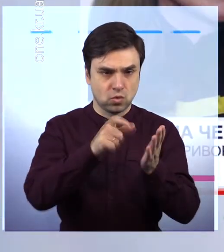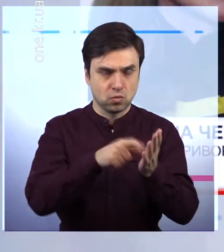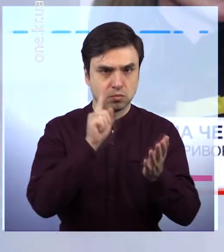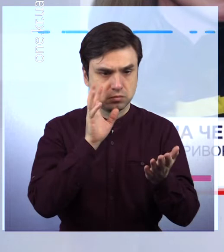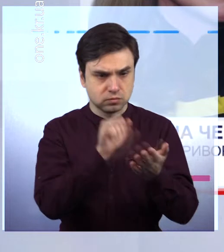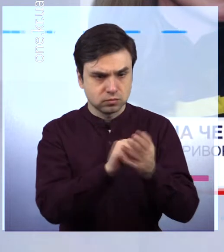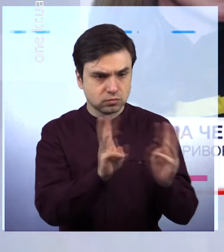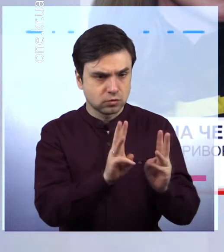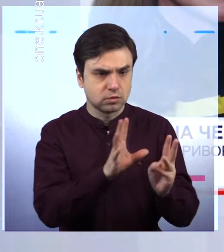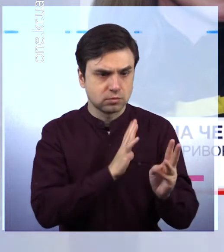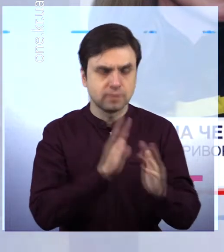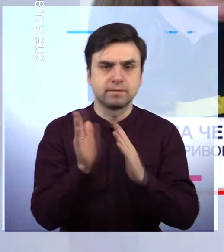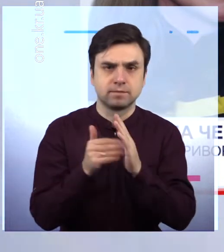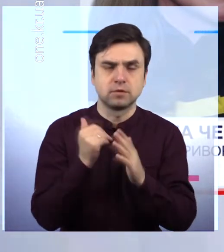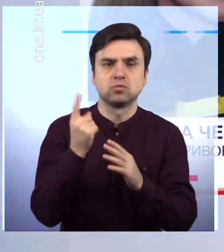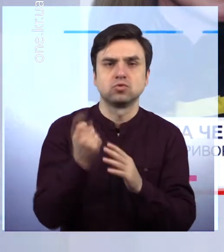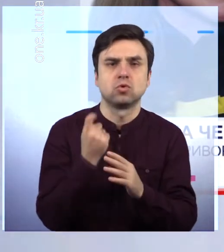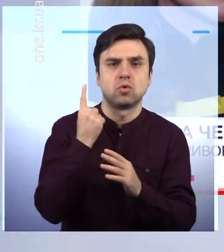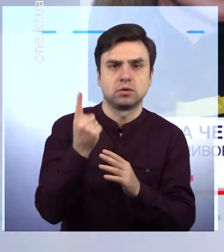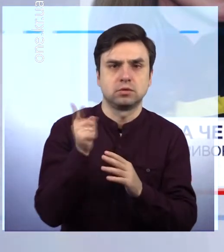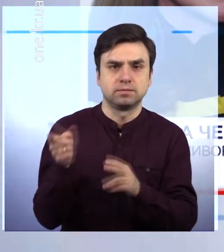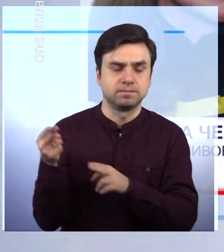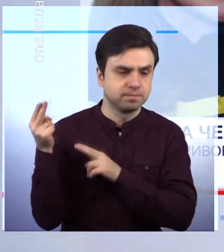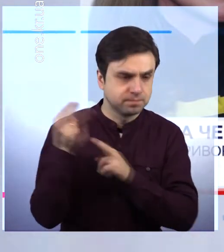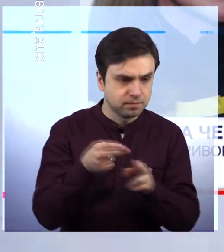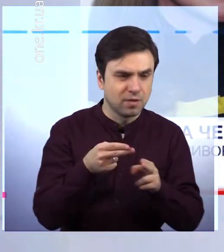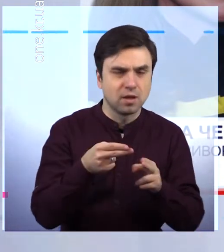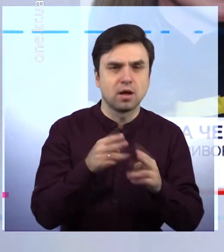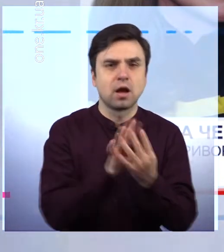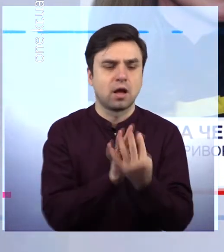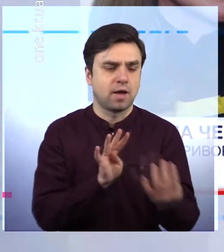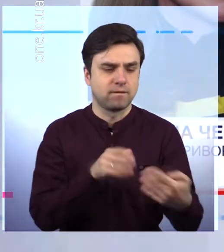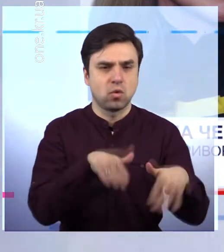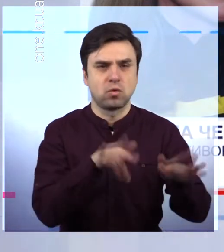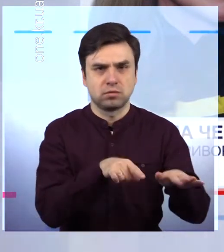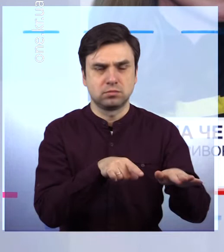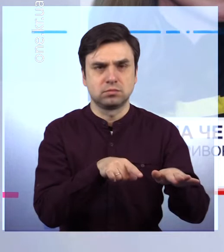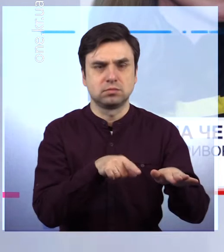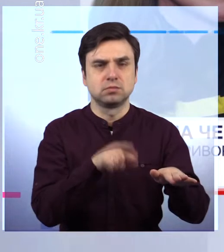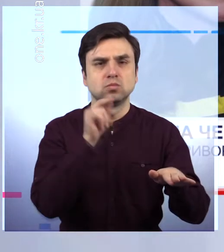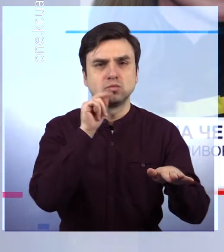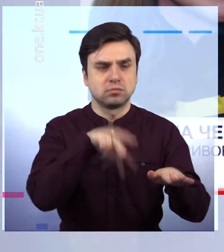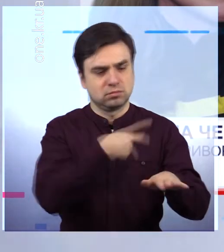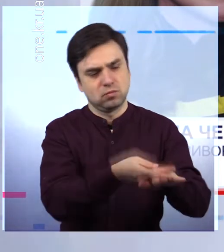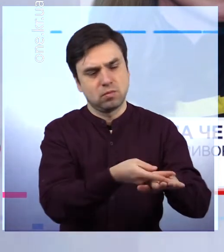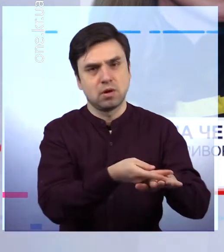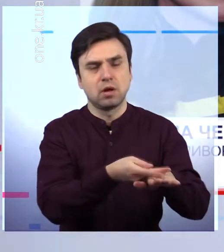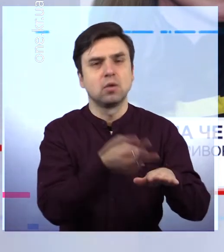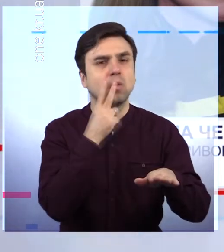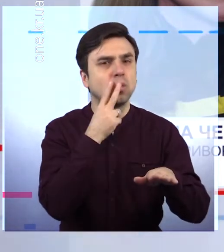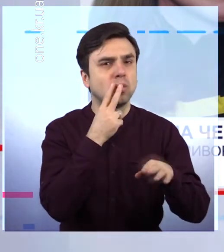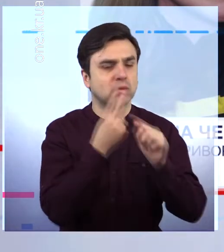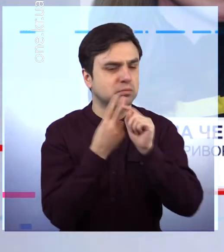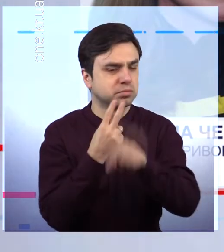На місце події виїхали фахівці ДСНС, оглянули місце події, зафіксували, що в кімнаті на підлозі дійсно